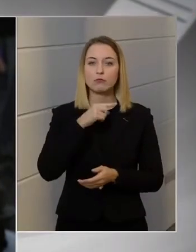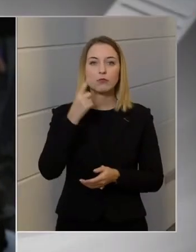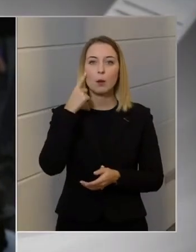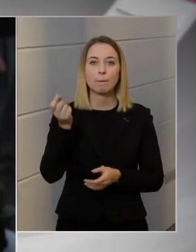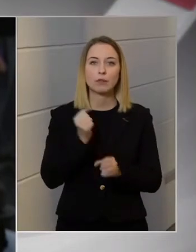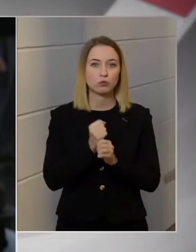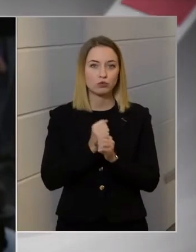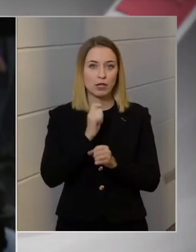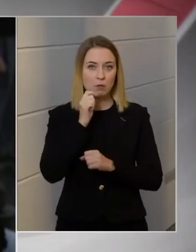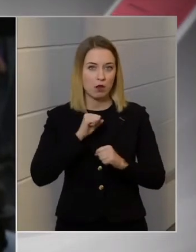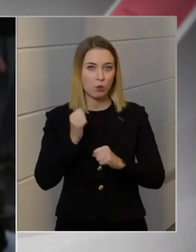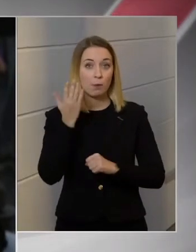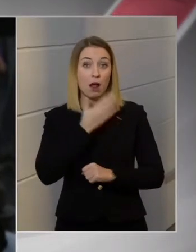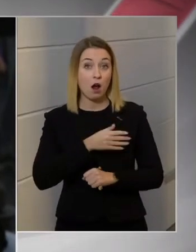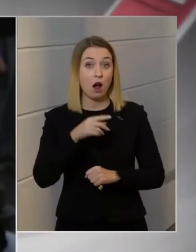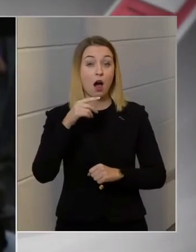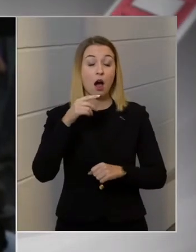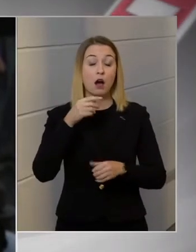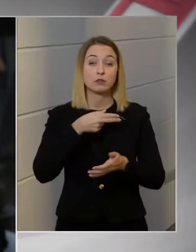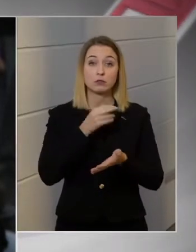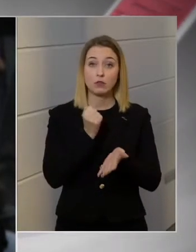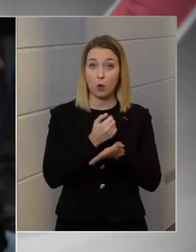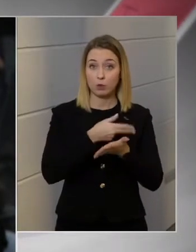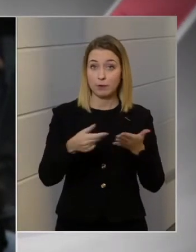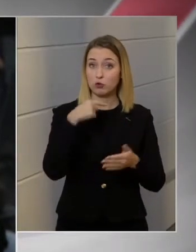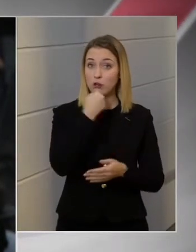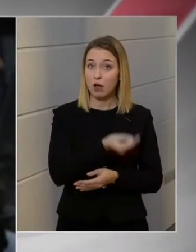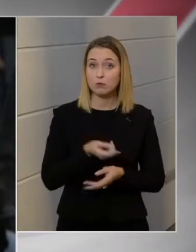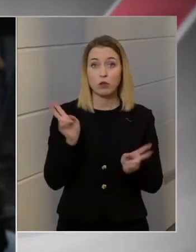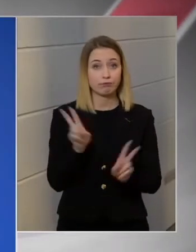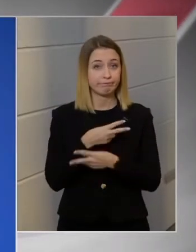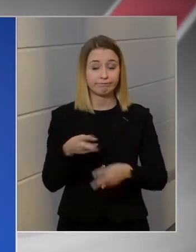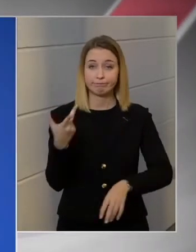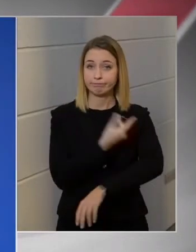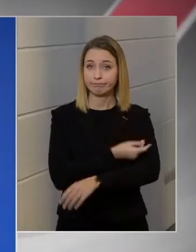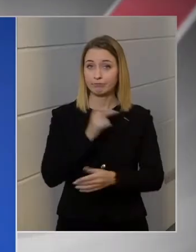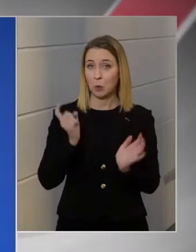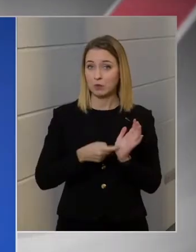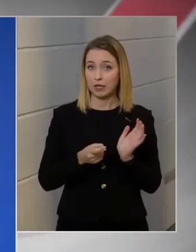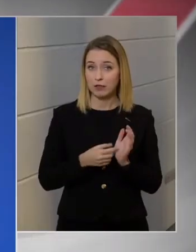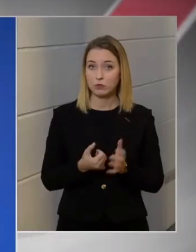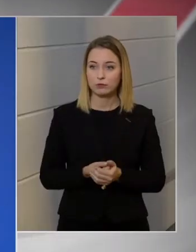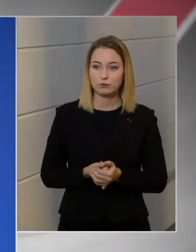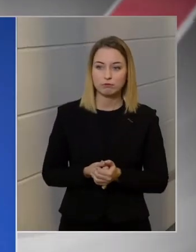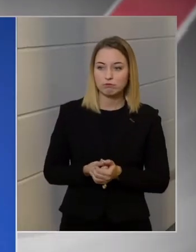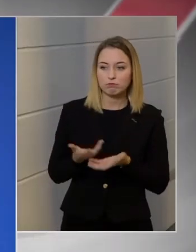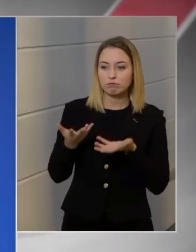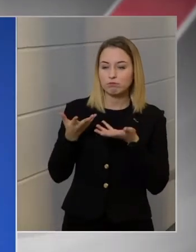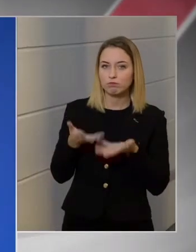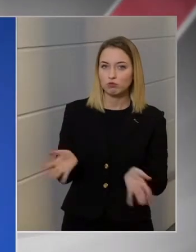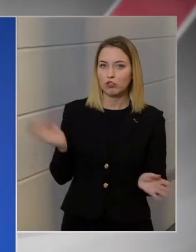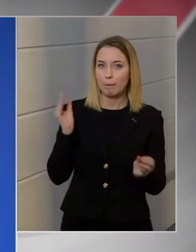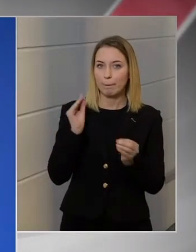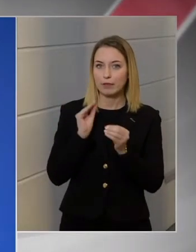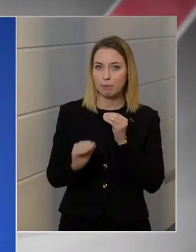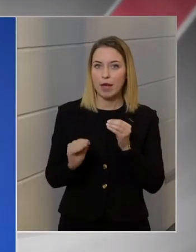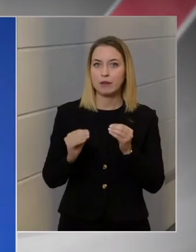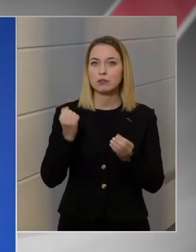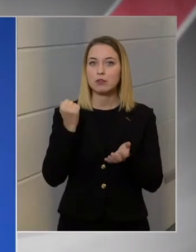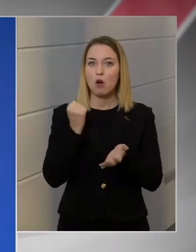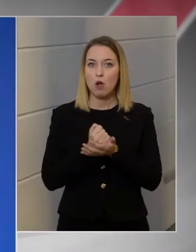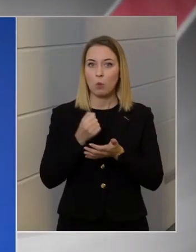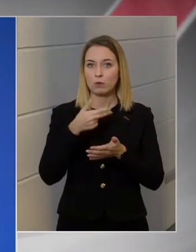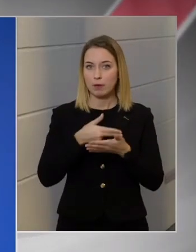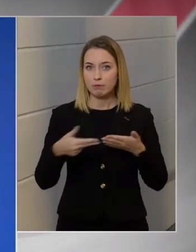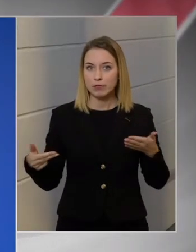mondja, hogy nem írhat elő ilyen kötelezettség? Abban esetben semmit, mert az Alkotmánybíróság döntéseit diszterment el